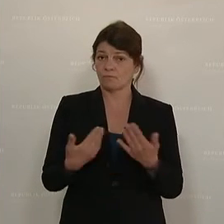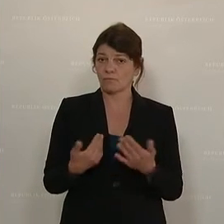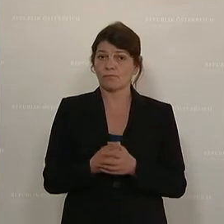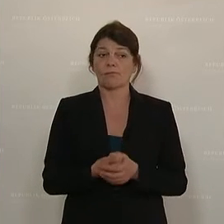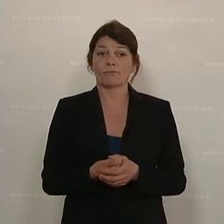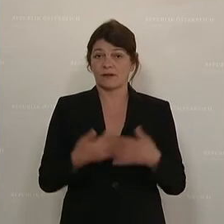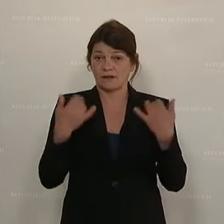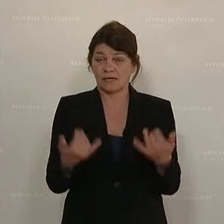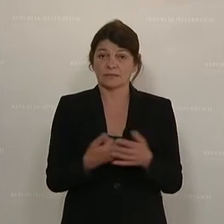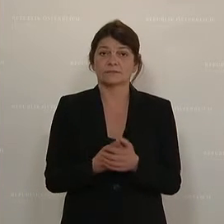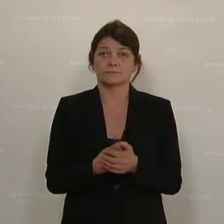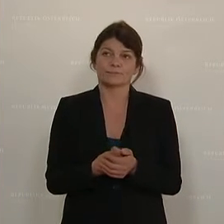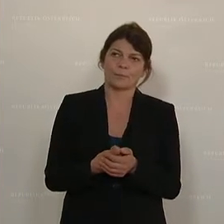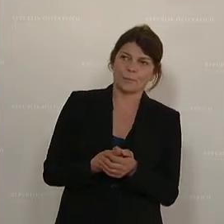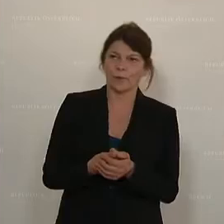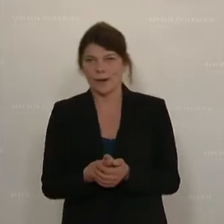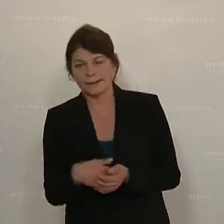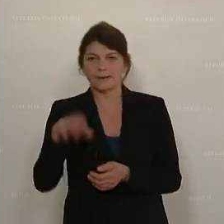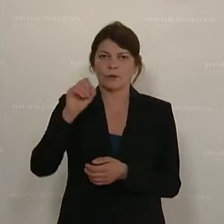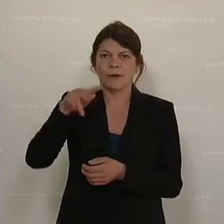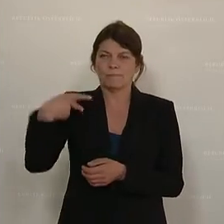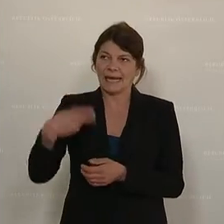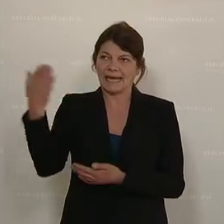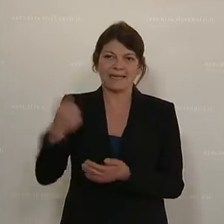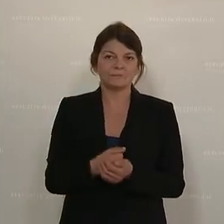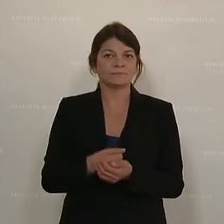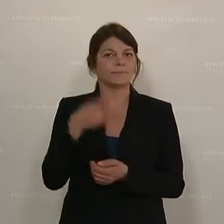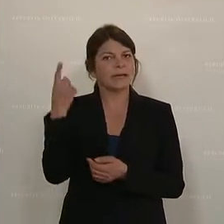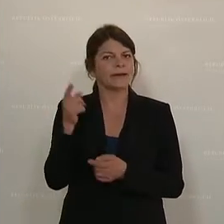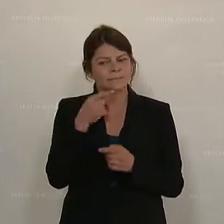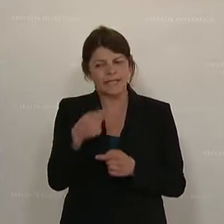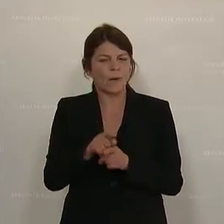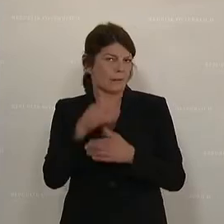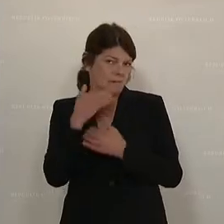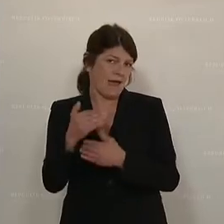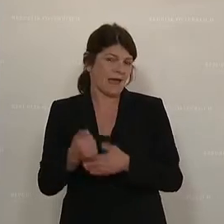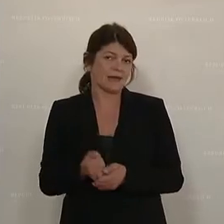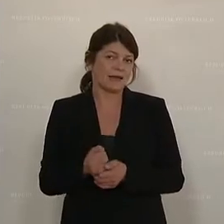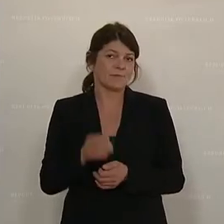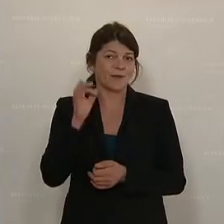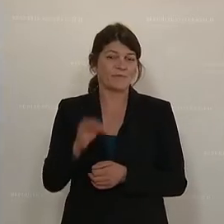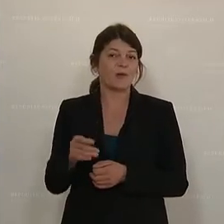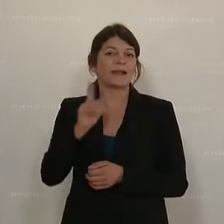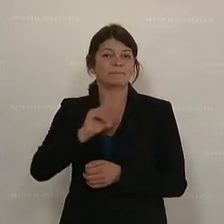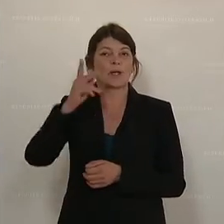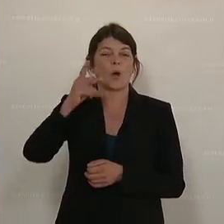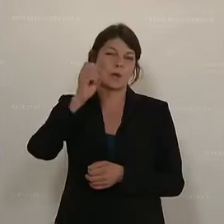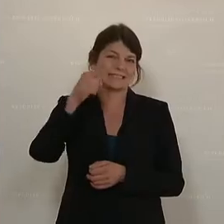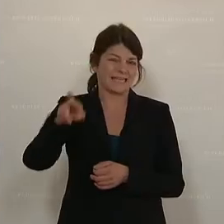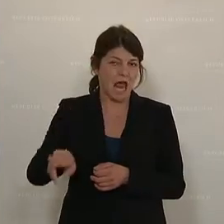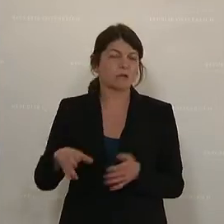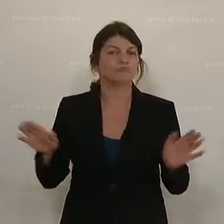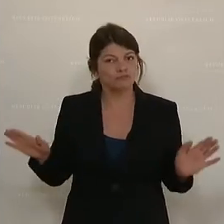Jetzt, dass die ÖVP auch Dankesworte für Elisabeth Köstinger findet,